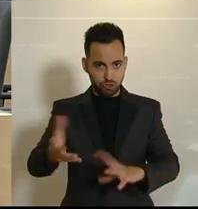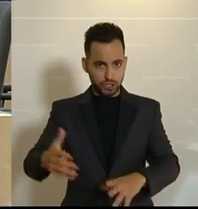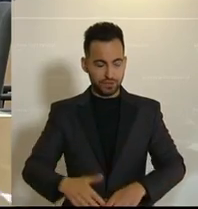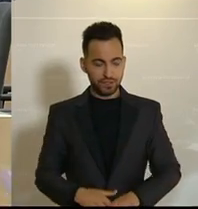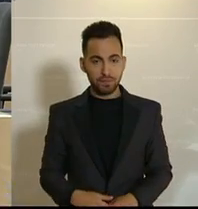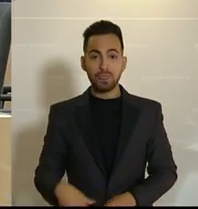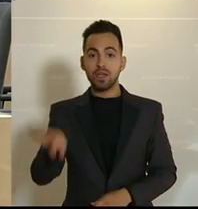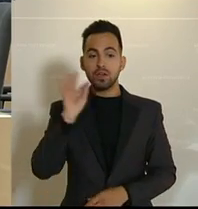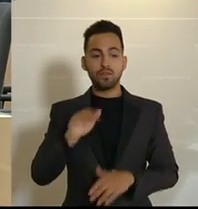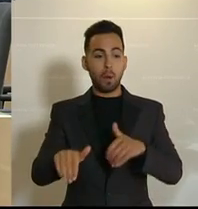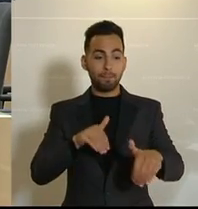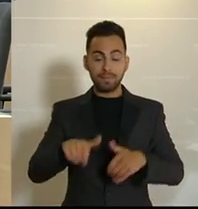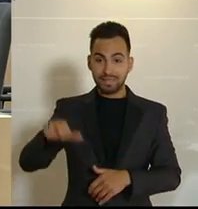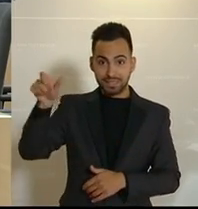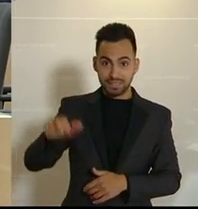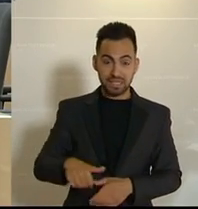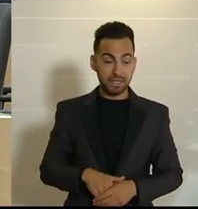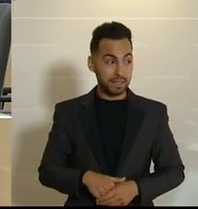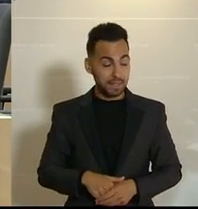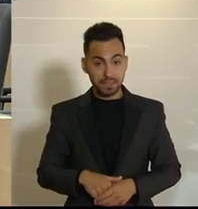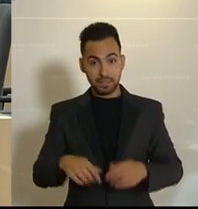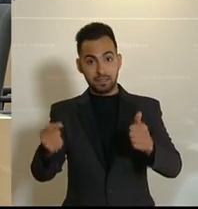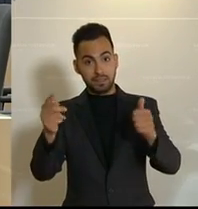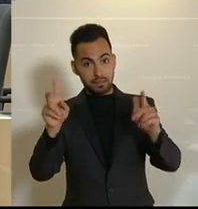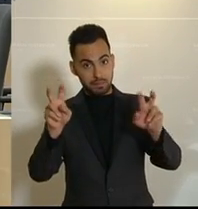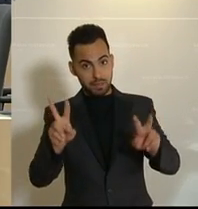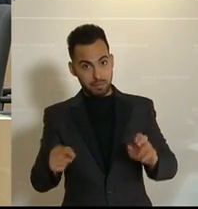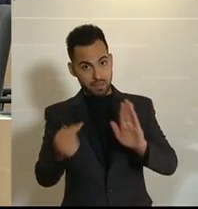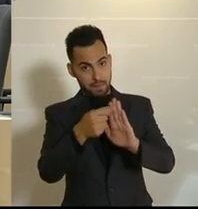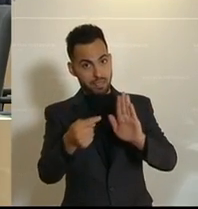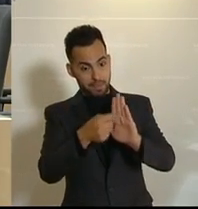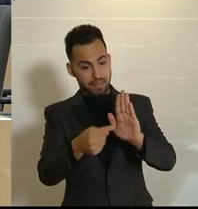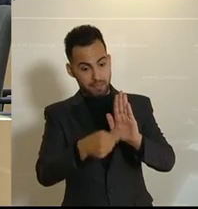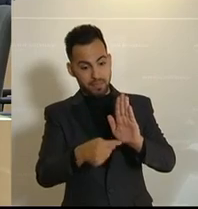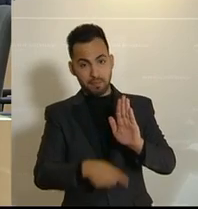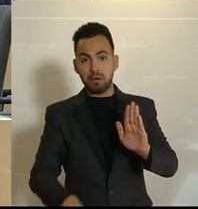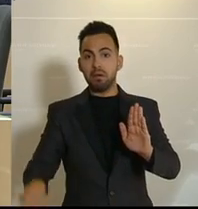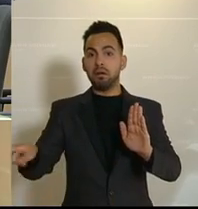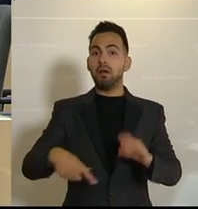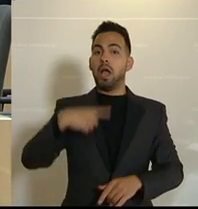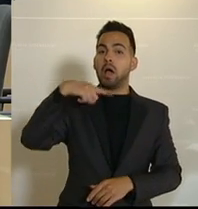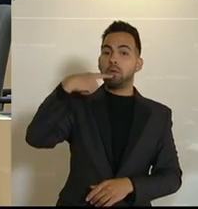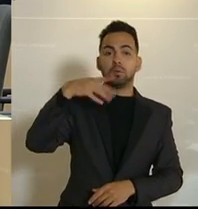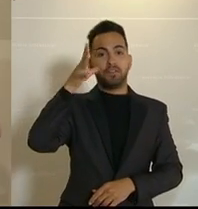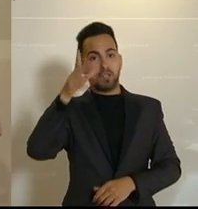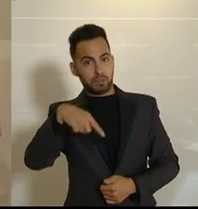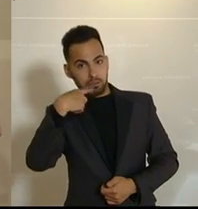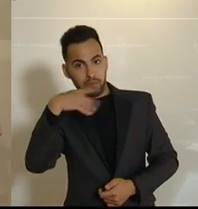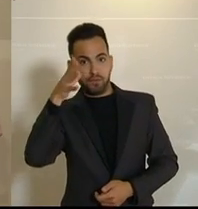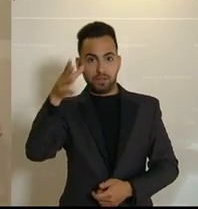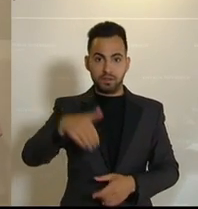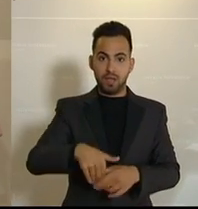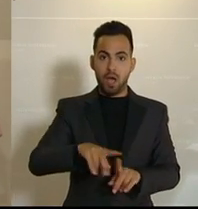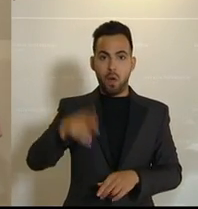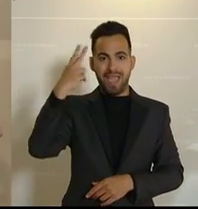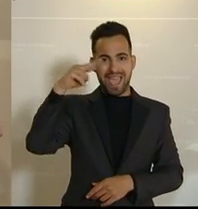Aber Frau Minister, das ist nicht die einzige vollmundige Ankündigung, die wir von Ihnen gehört haben. Auch die Ausführungen zum